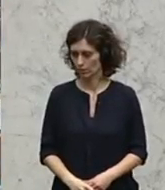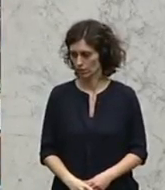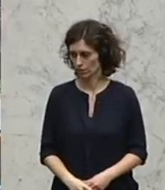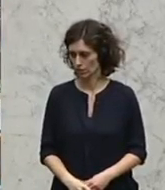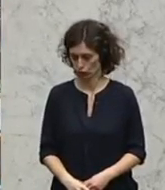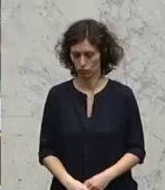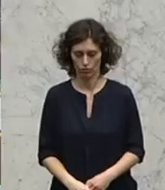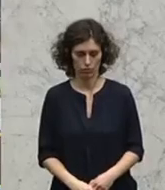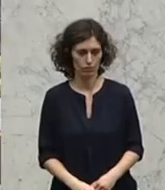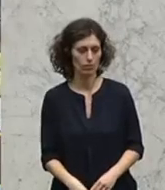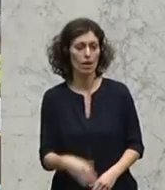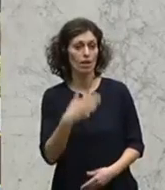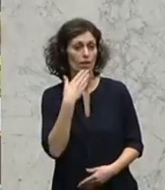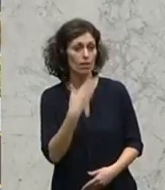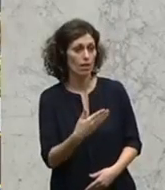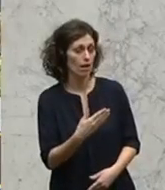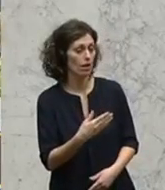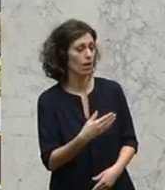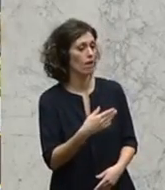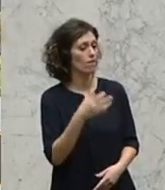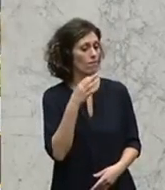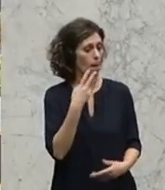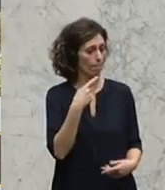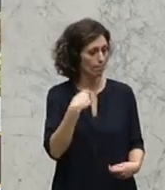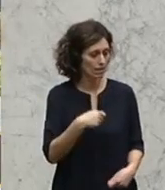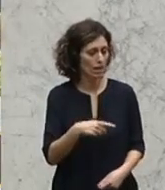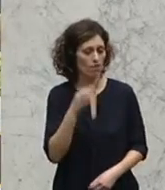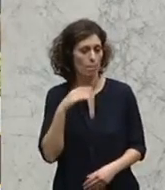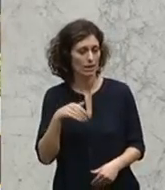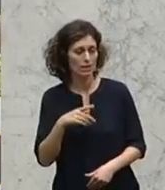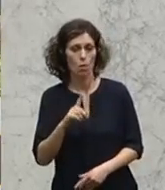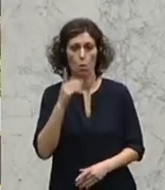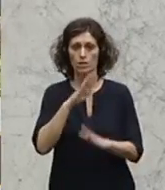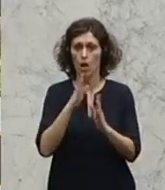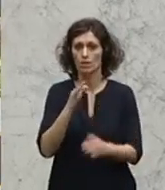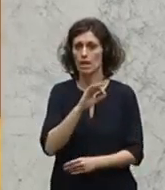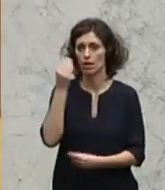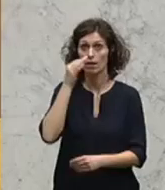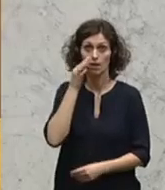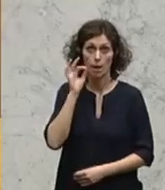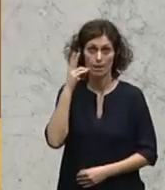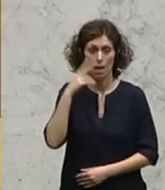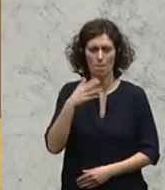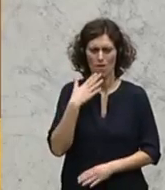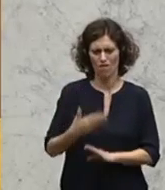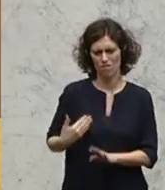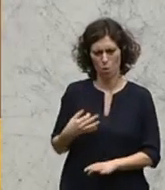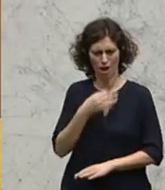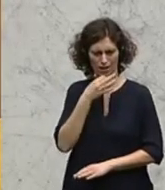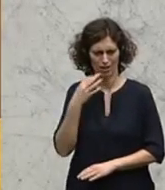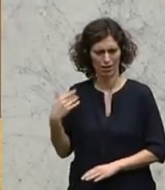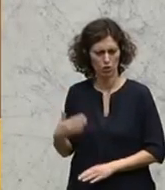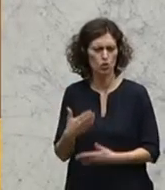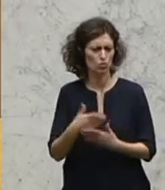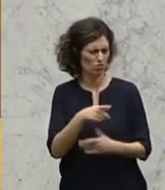Danke, Herr Präsident, Frau Ministerin, Hohes Haus, sehr geehrte Damen und Herren. Meine Vorrednerinnen haben zu diesem Antrag ja